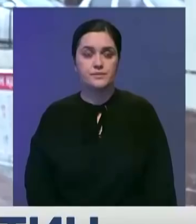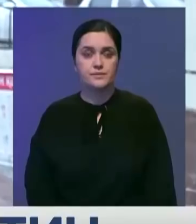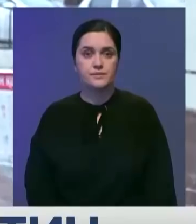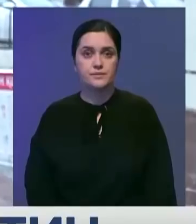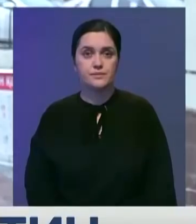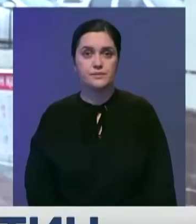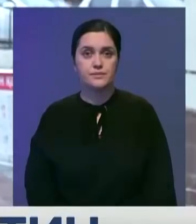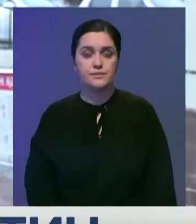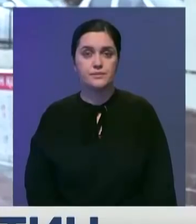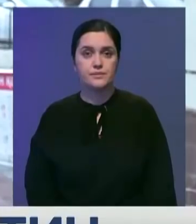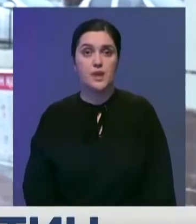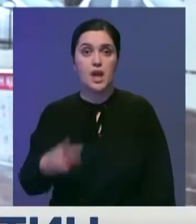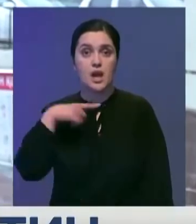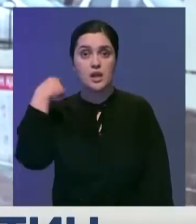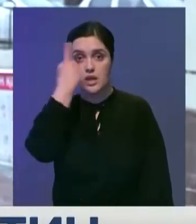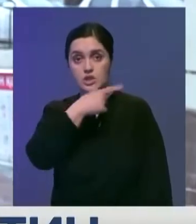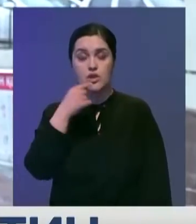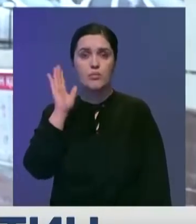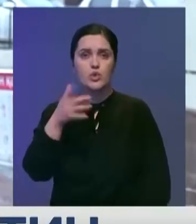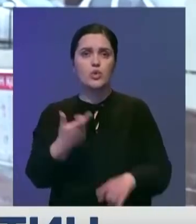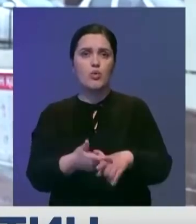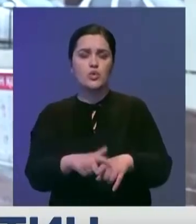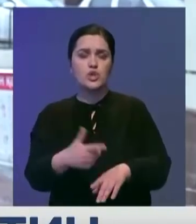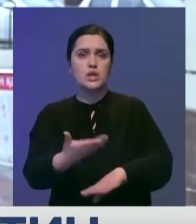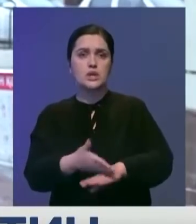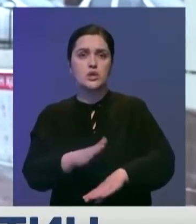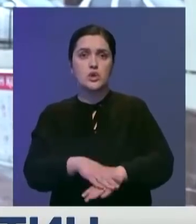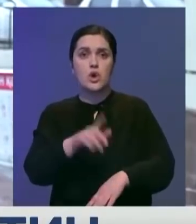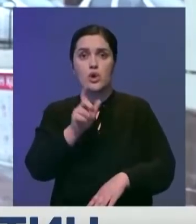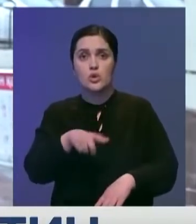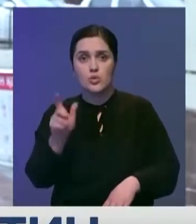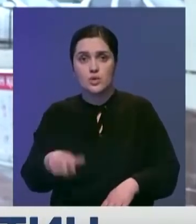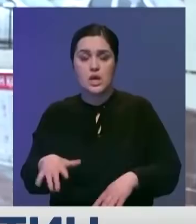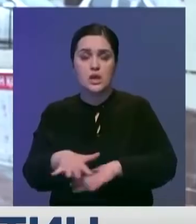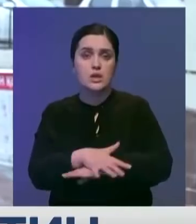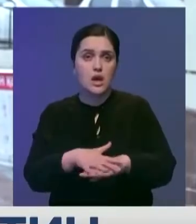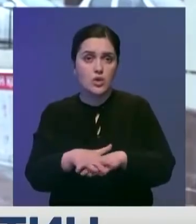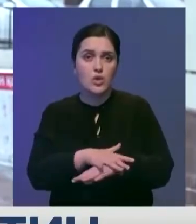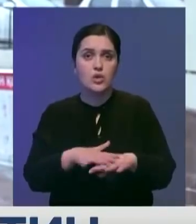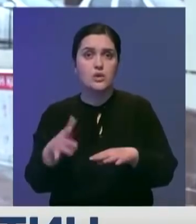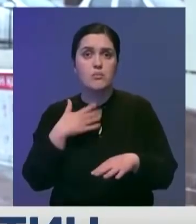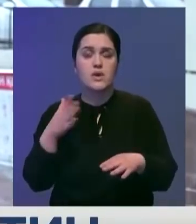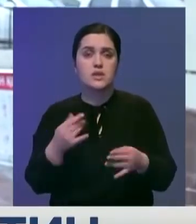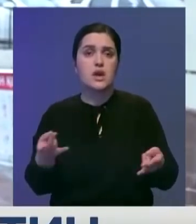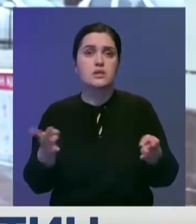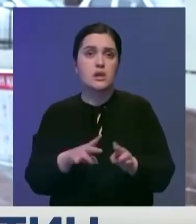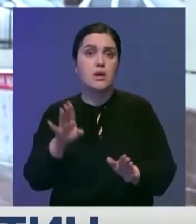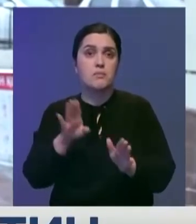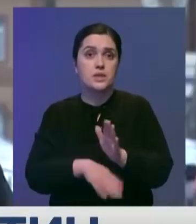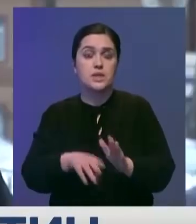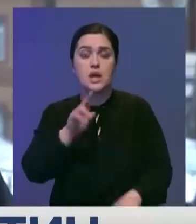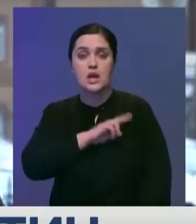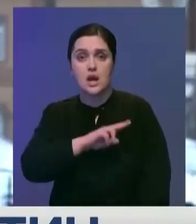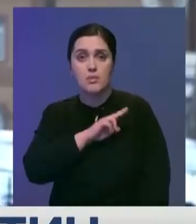Для меня лично это будет очень тяжело. Люди, народ и я в том числе, мы все останемся без работы.